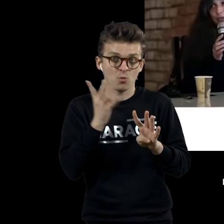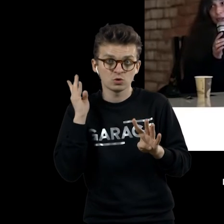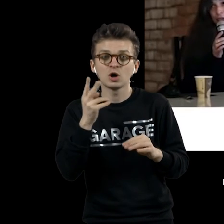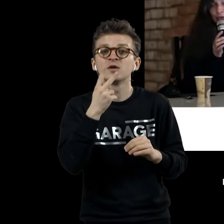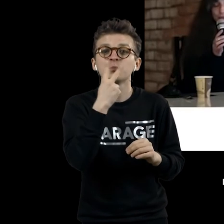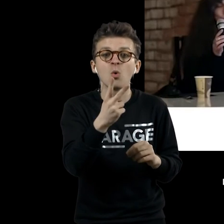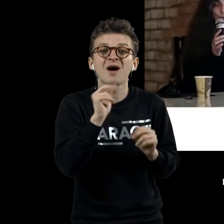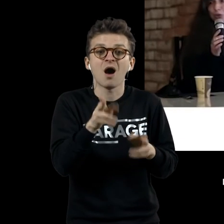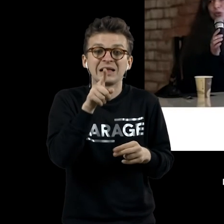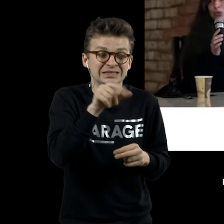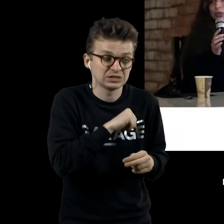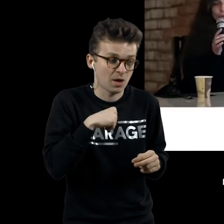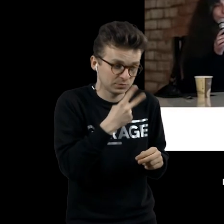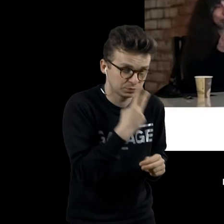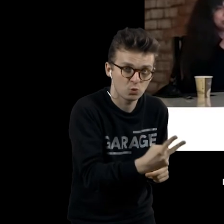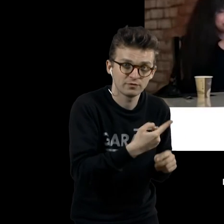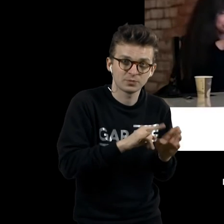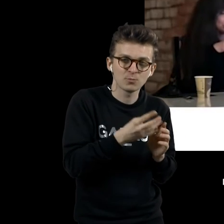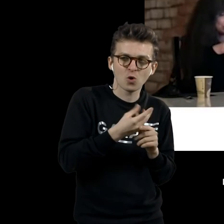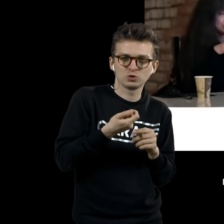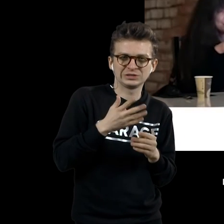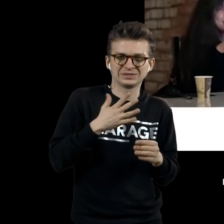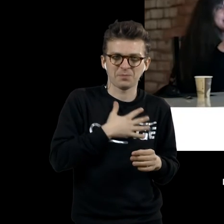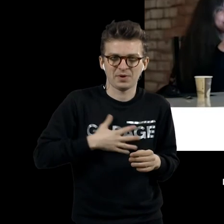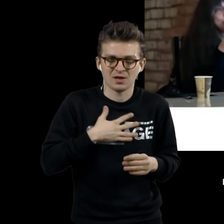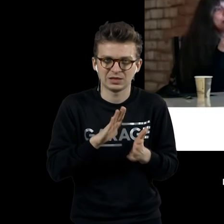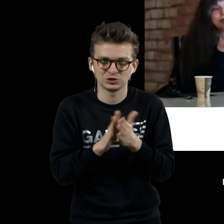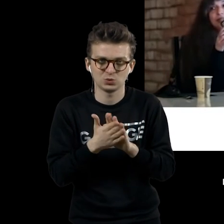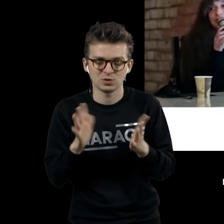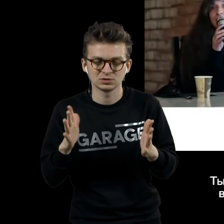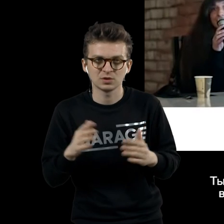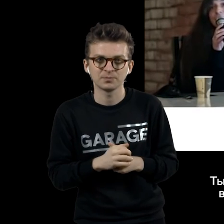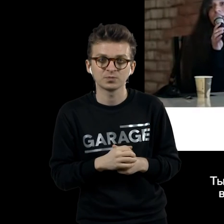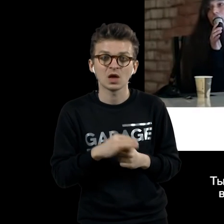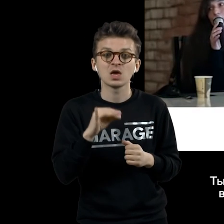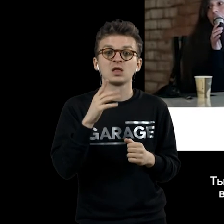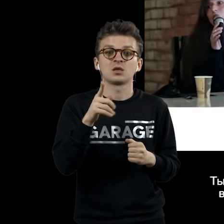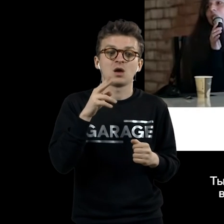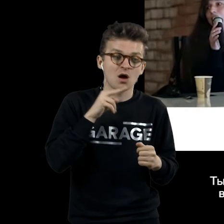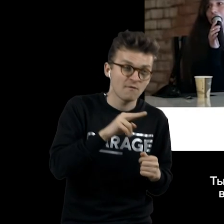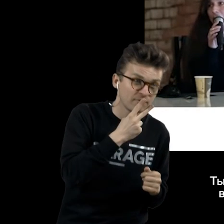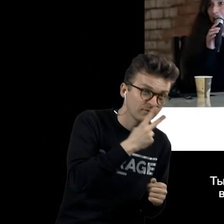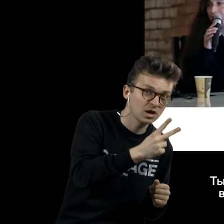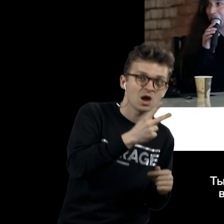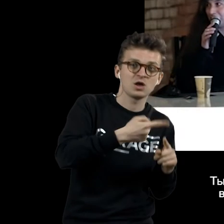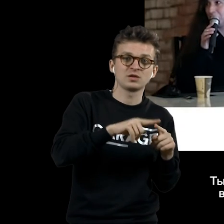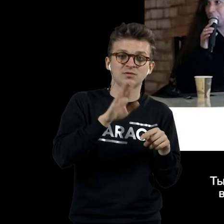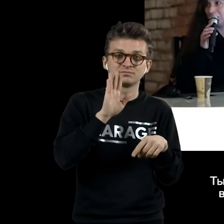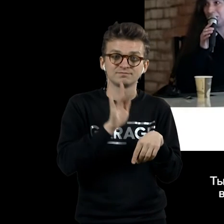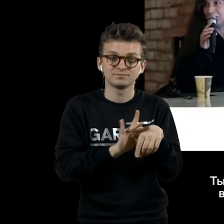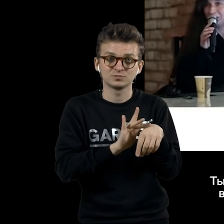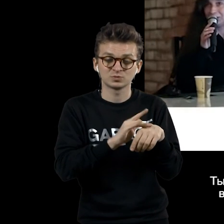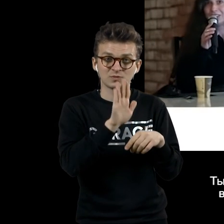в замочную скважину. Очень неуютная, очень щекотливая ситуация. И что ты там видишь? Ты, наконец, видишь эту обнаженную, которую он там